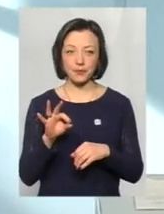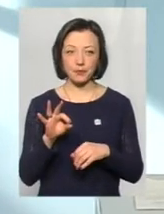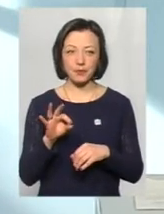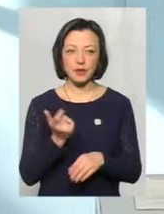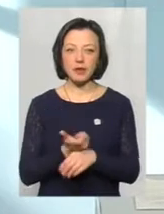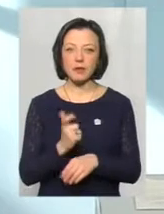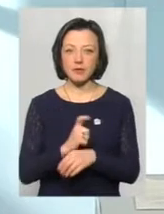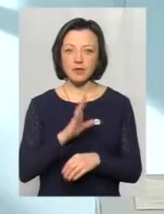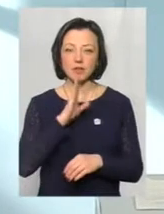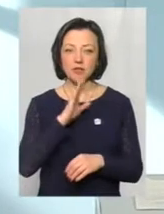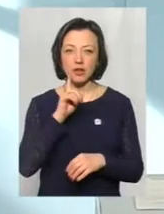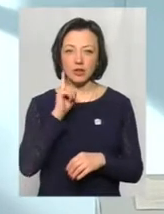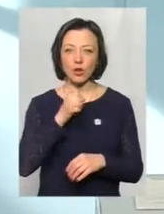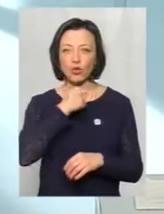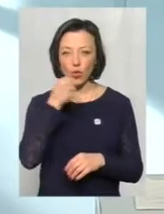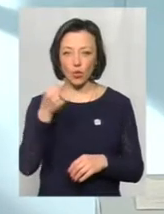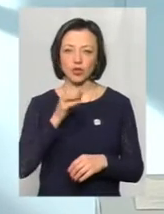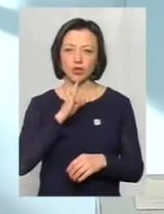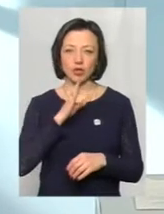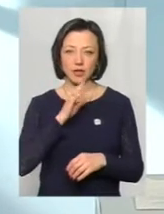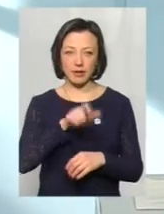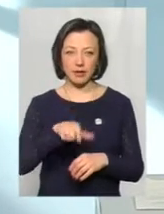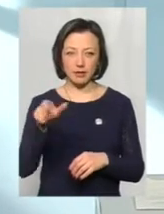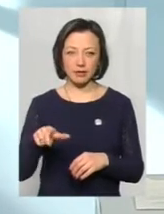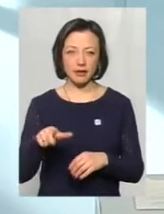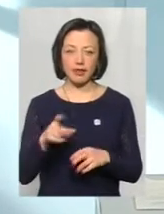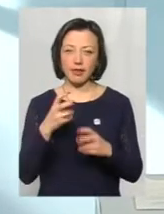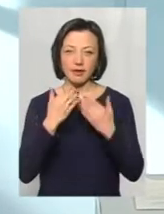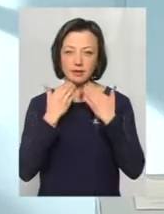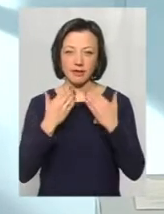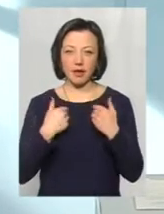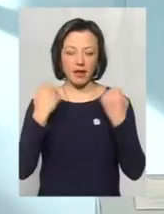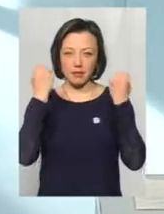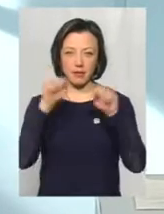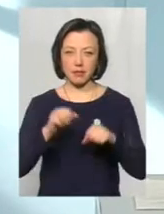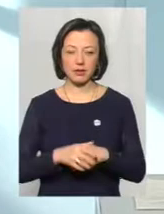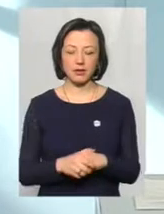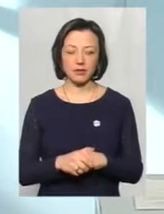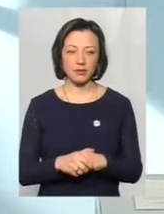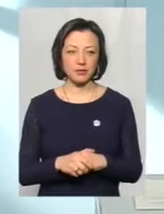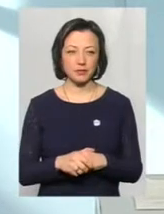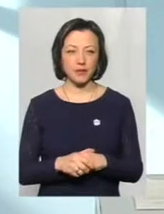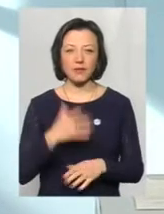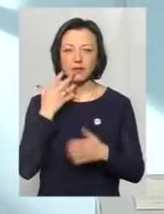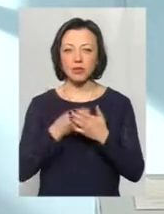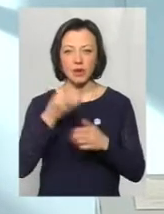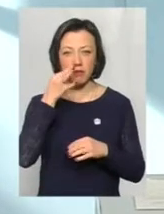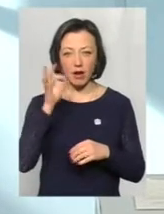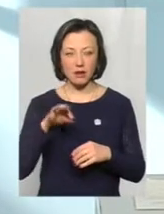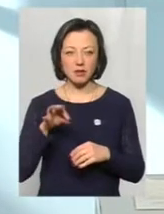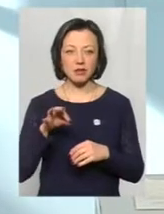переважно дівчата, дорослі жінки не зверталися, я не пам'ятаю, в своїй практиці.